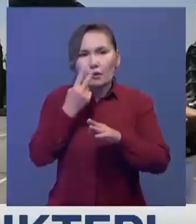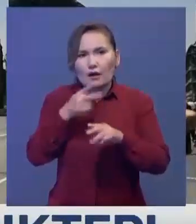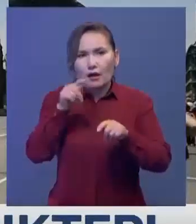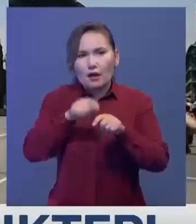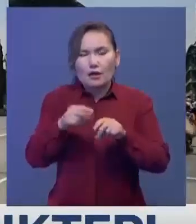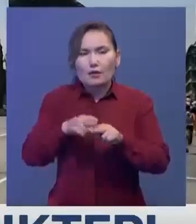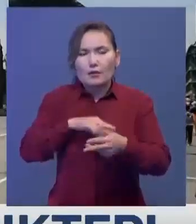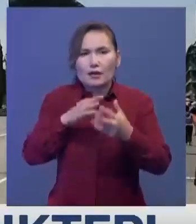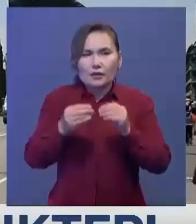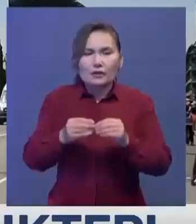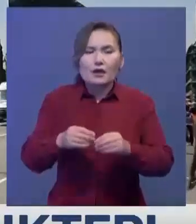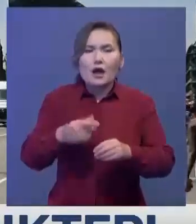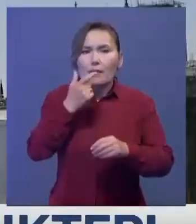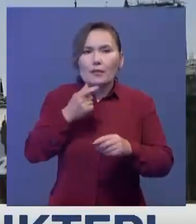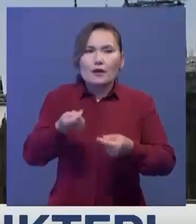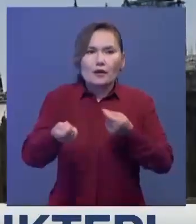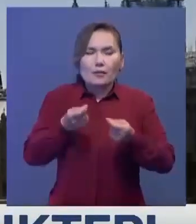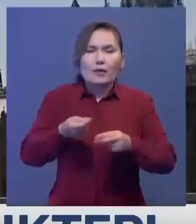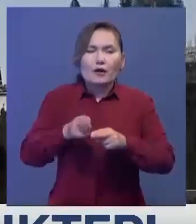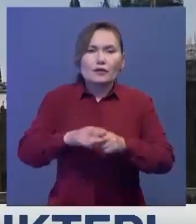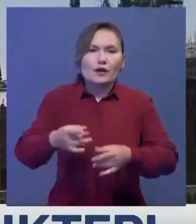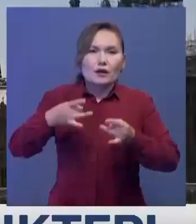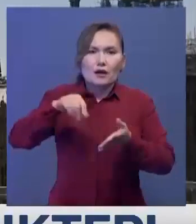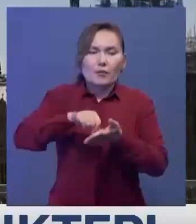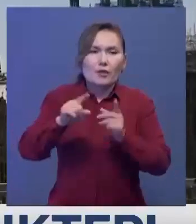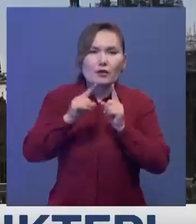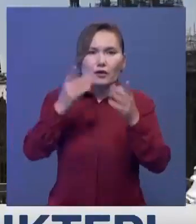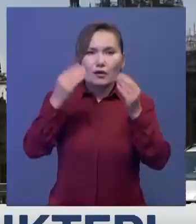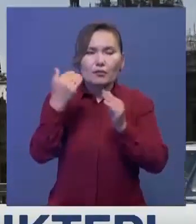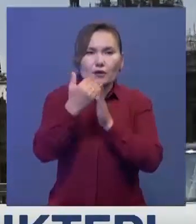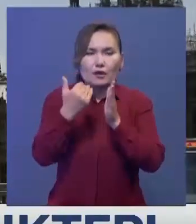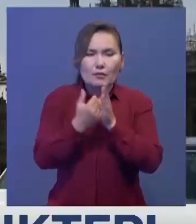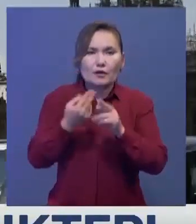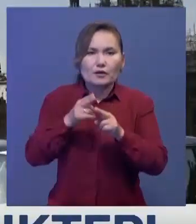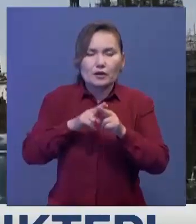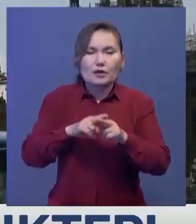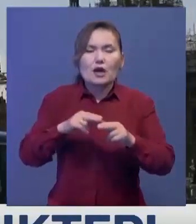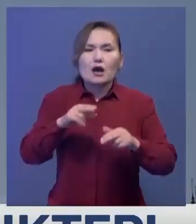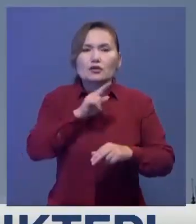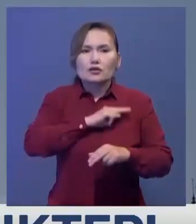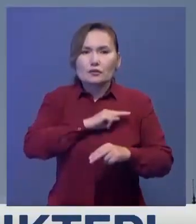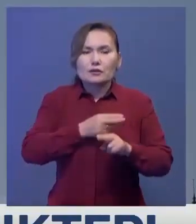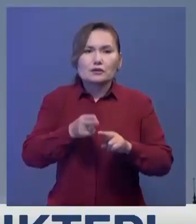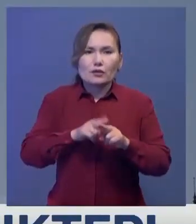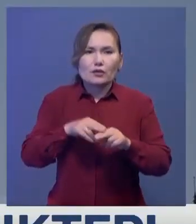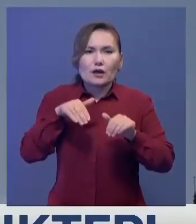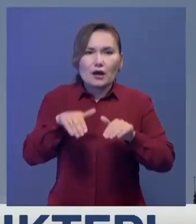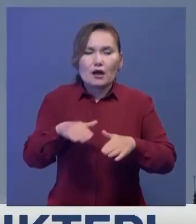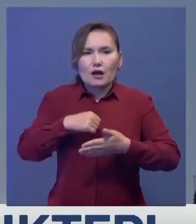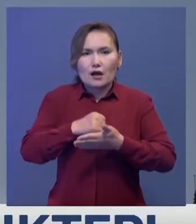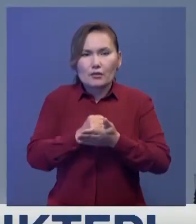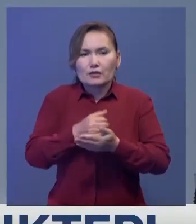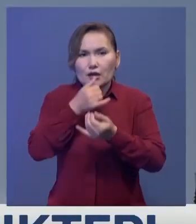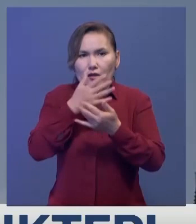негізінен салтынатты шараларға қатсып, жиналыстардың күн тәртібін белгілейді. Бірақ кеңес жұмысына қатсыты қандайда бір шешім қабылдай алмайды.